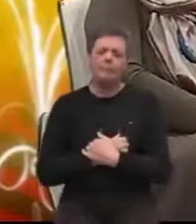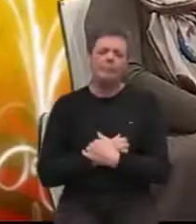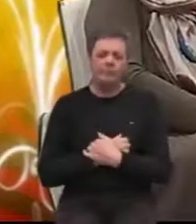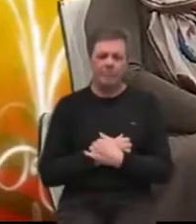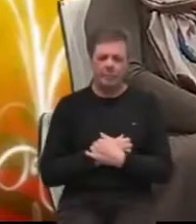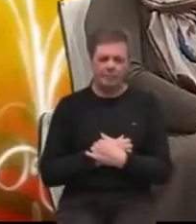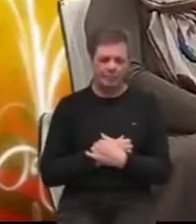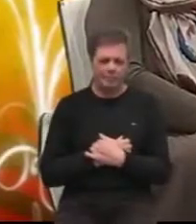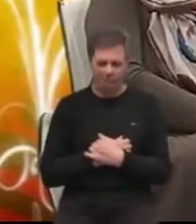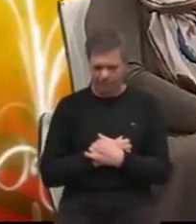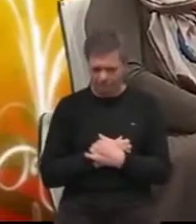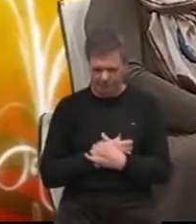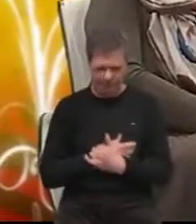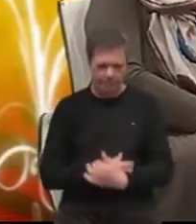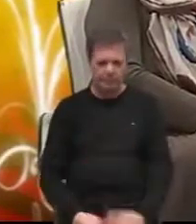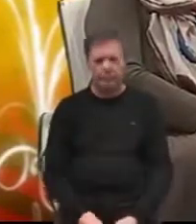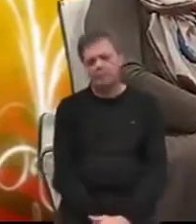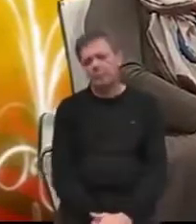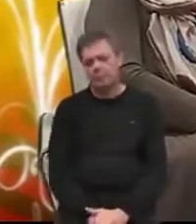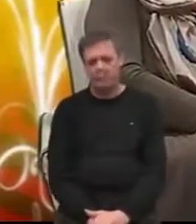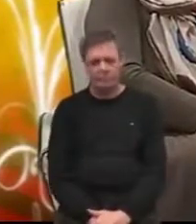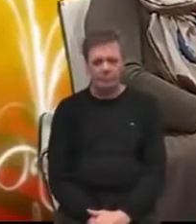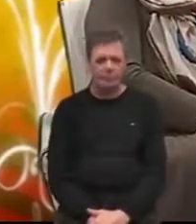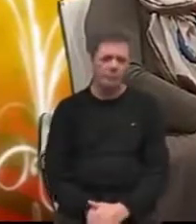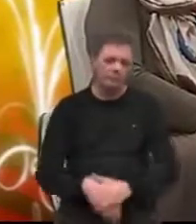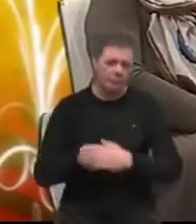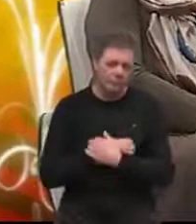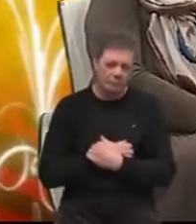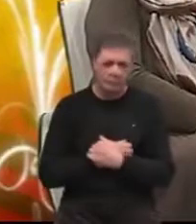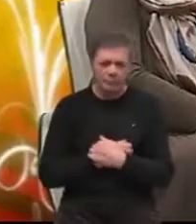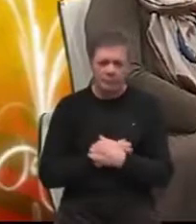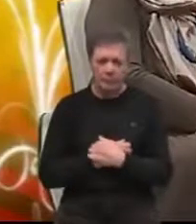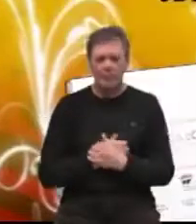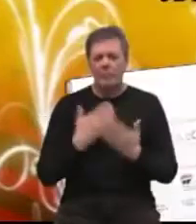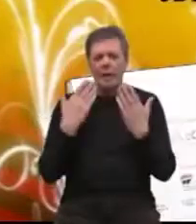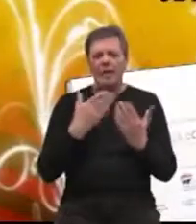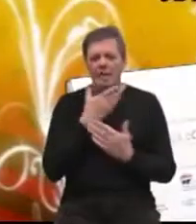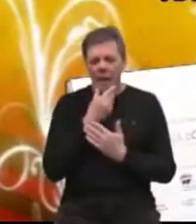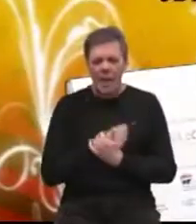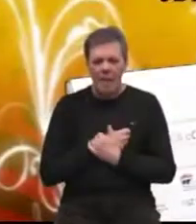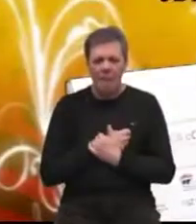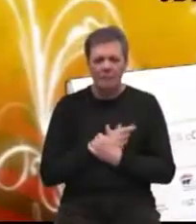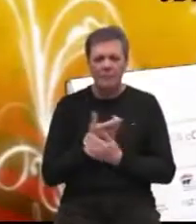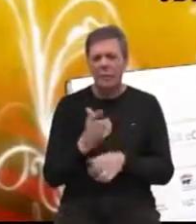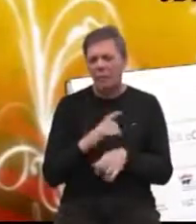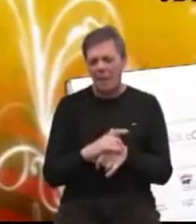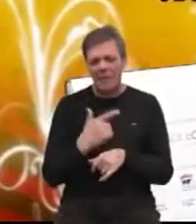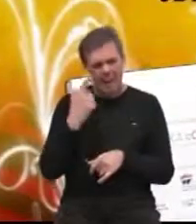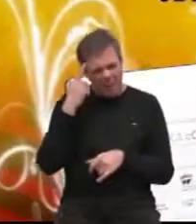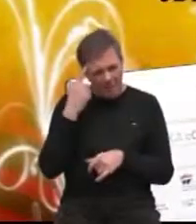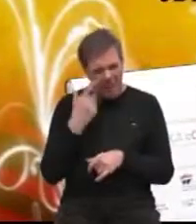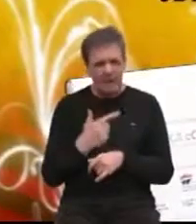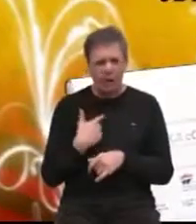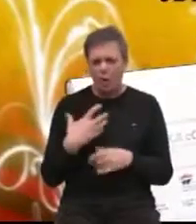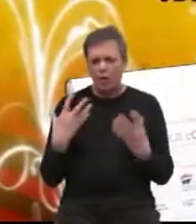se jako zalaže za javno zdravstvo i jako puno tu uradio. Evo, hvala vam lijepo. Evo, iz ovog mjesta nadam se da će ostati